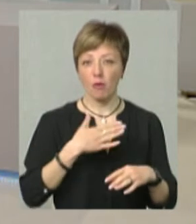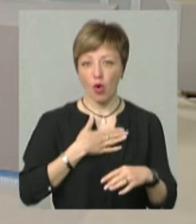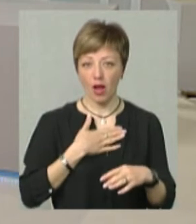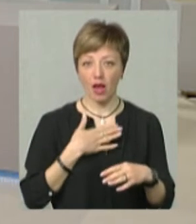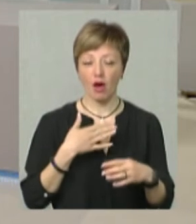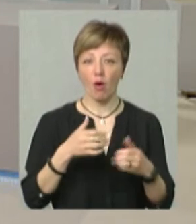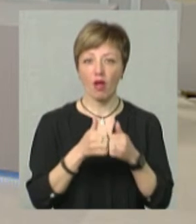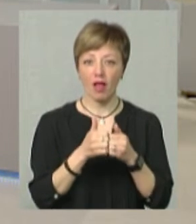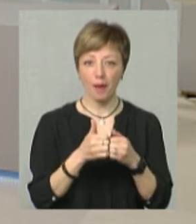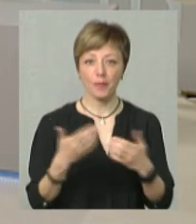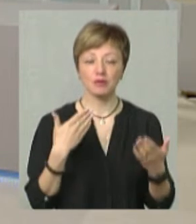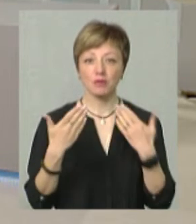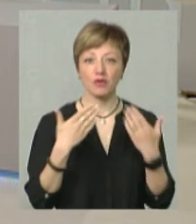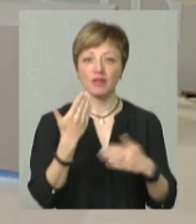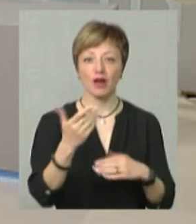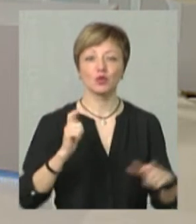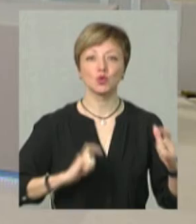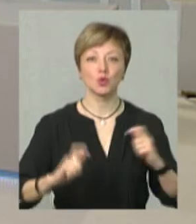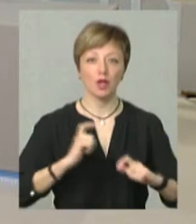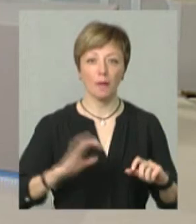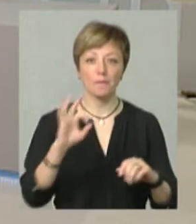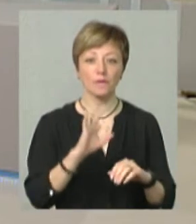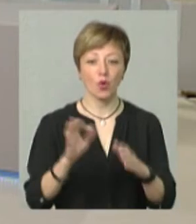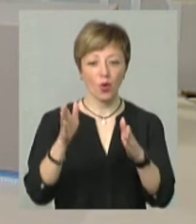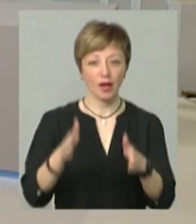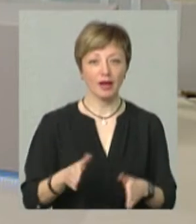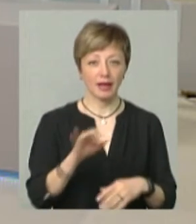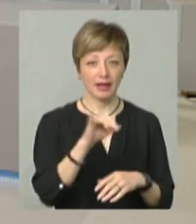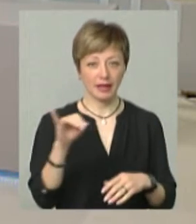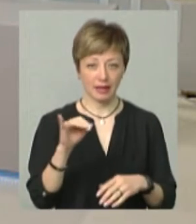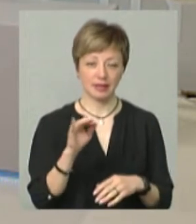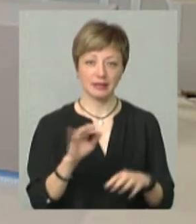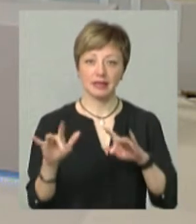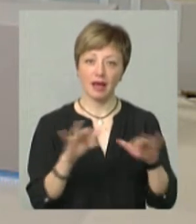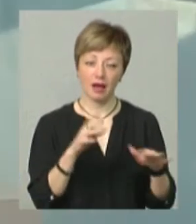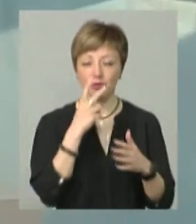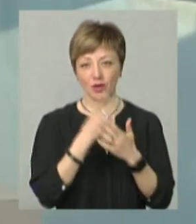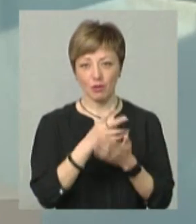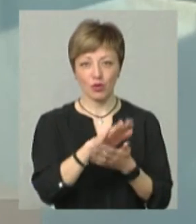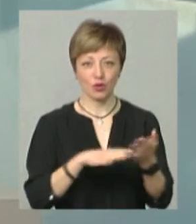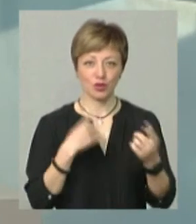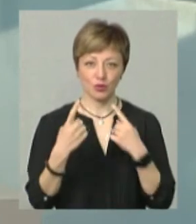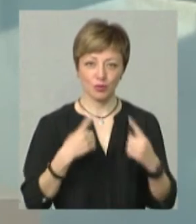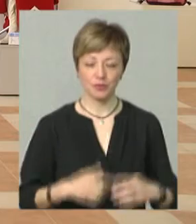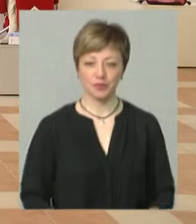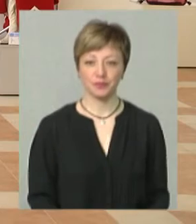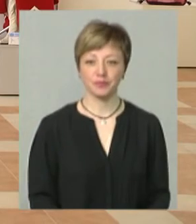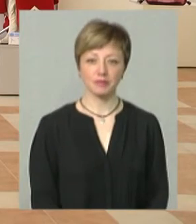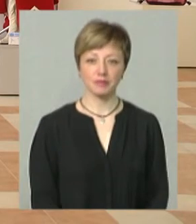поспілкувалися з вашою студенткою про її діяльність на дизайнерському фронті. Давайте глянемо і продовжуємо обговорення.